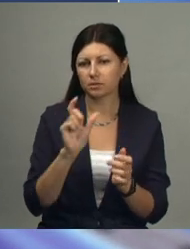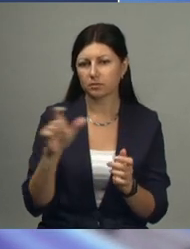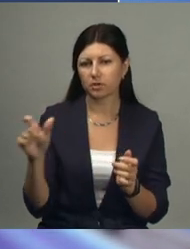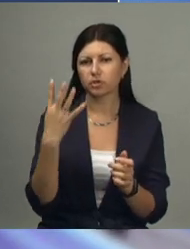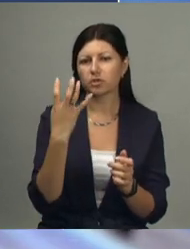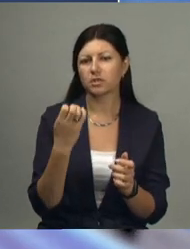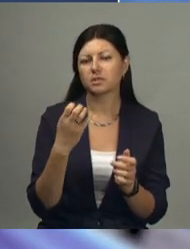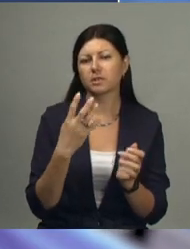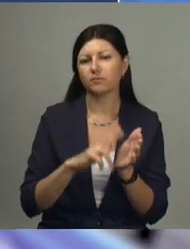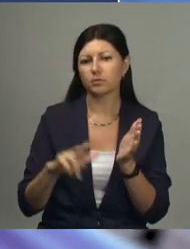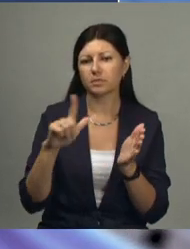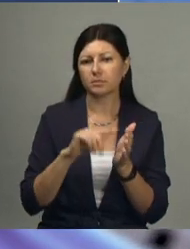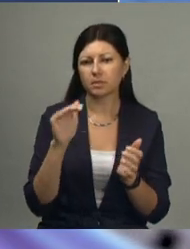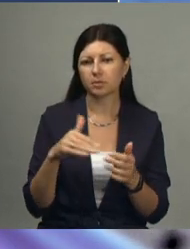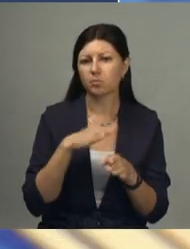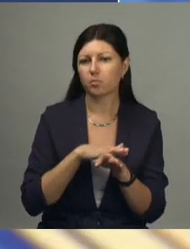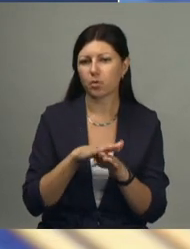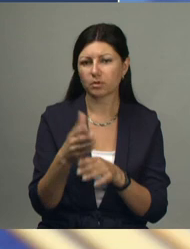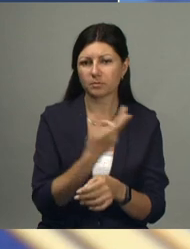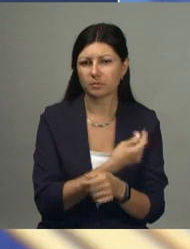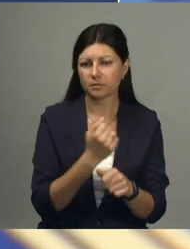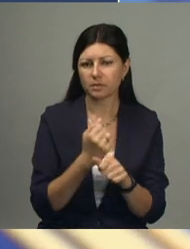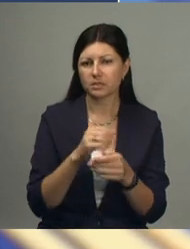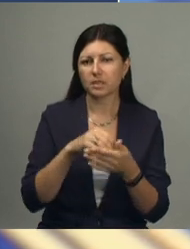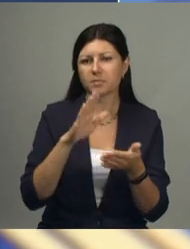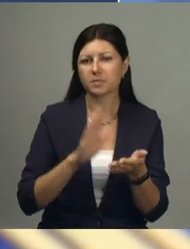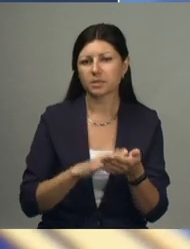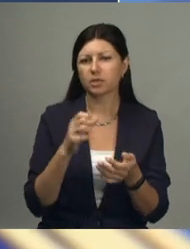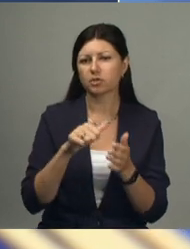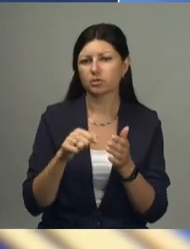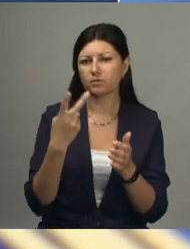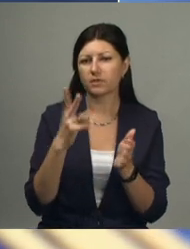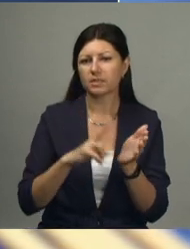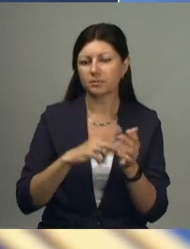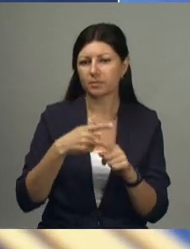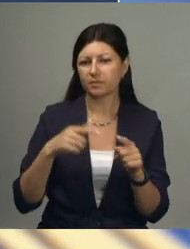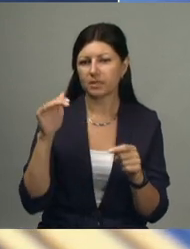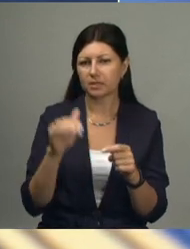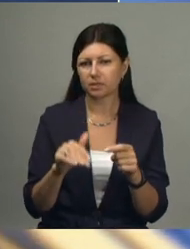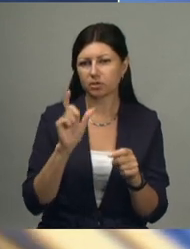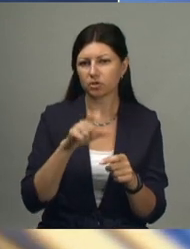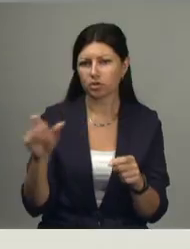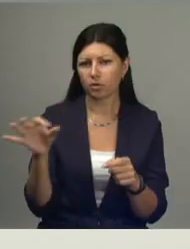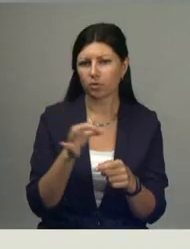487 тысяч прошли полный цикл. Записались на вакцинацию – 627,5 тысяч жителей области.